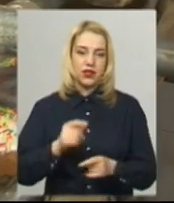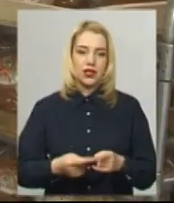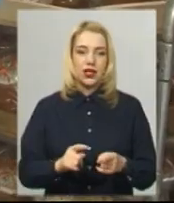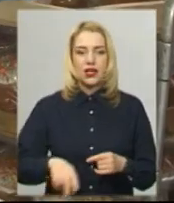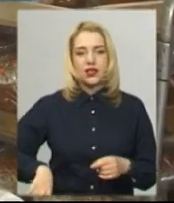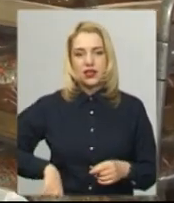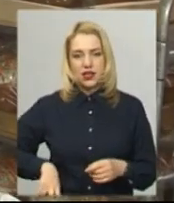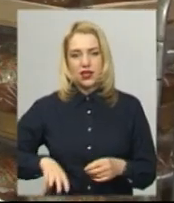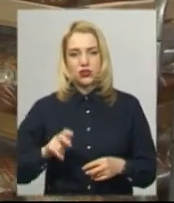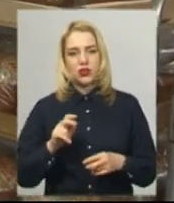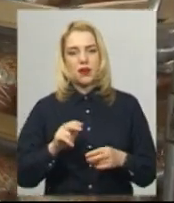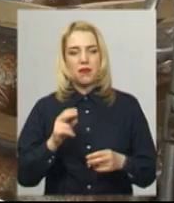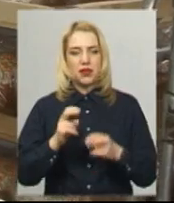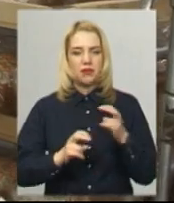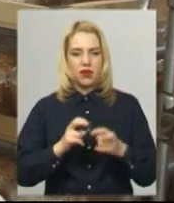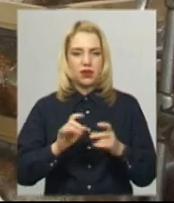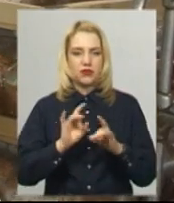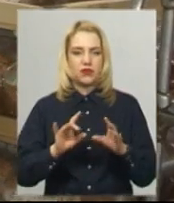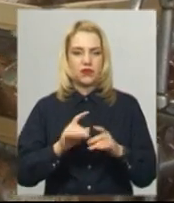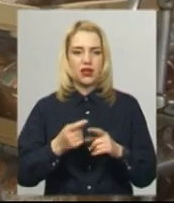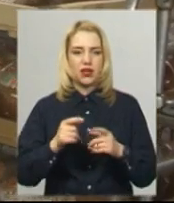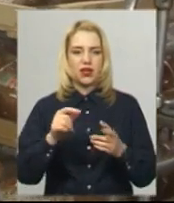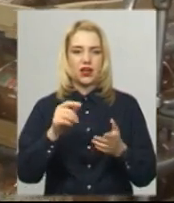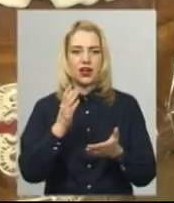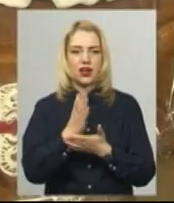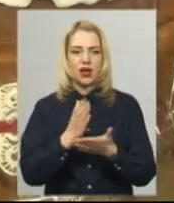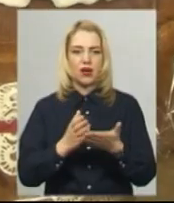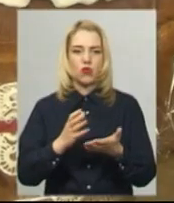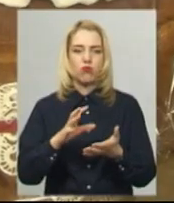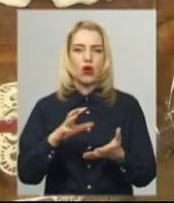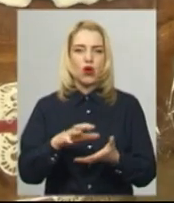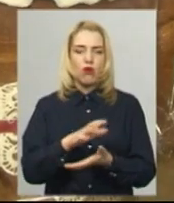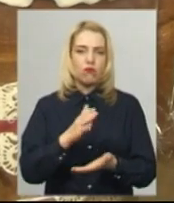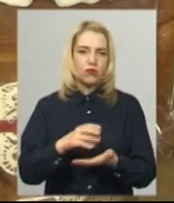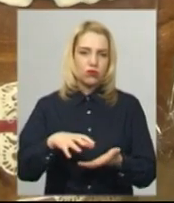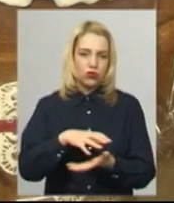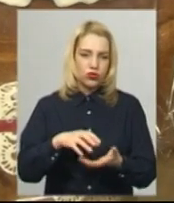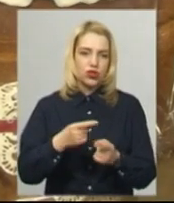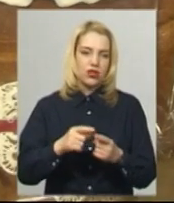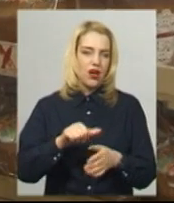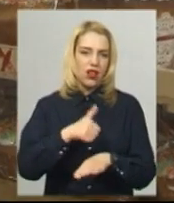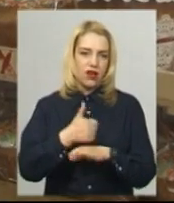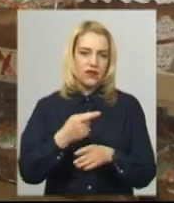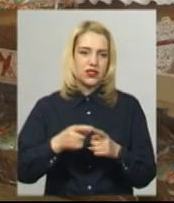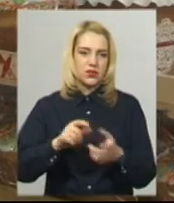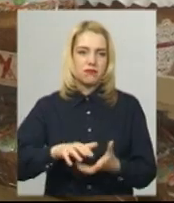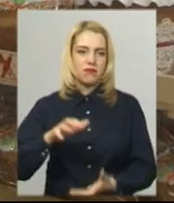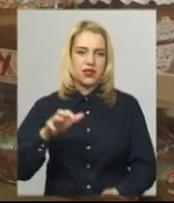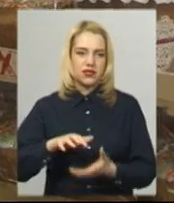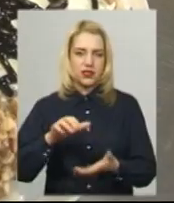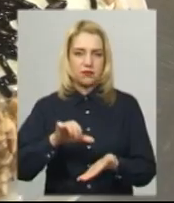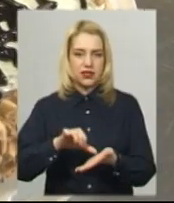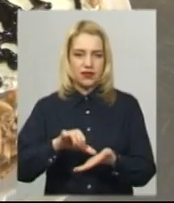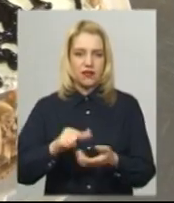Олександр Будник на Великодньому ярмарку представляє хлібобулочні вироби, зокрема, головного атрибута Великодня – паску. На Великодньому